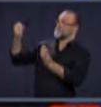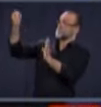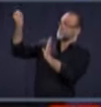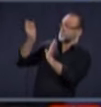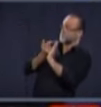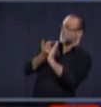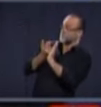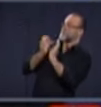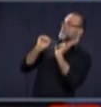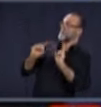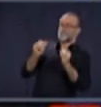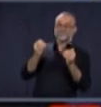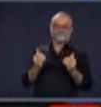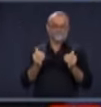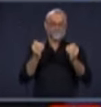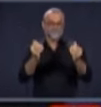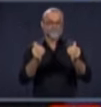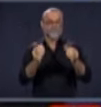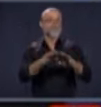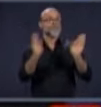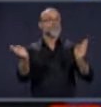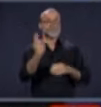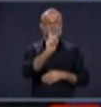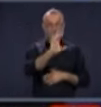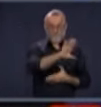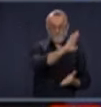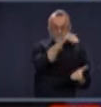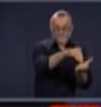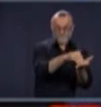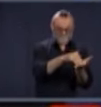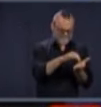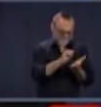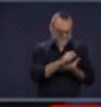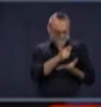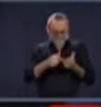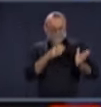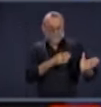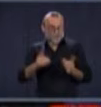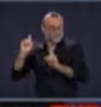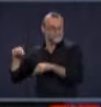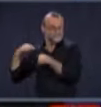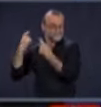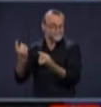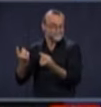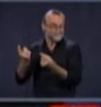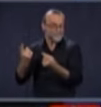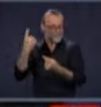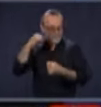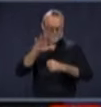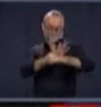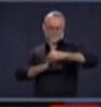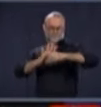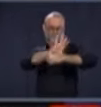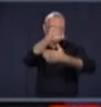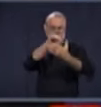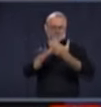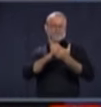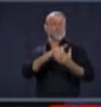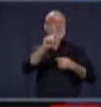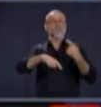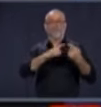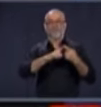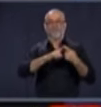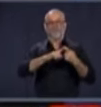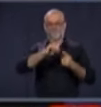donné le feu vert pour rouvrir les garderies telles que prévues dans la région de Montréal,